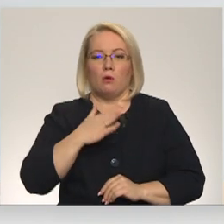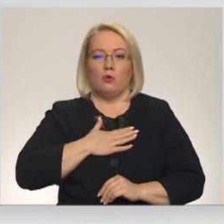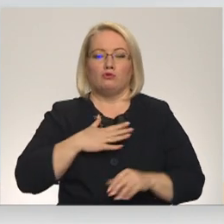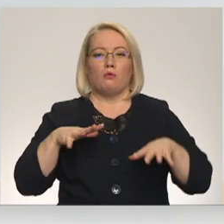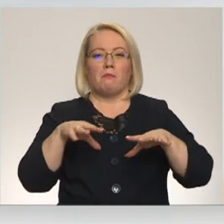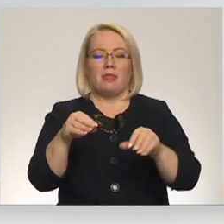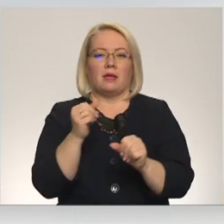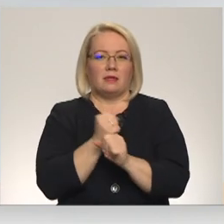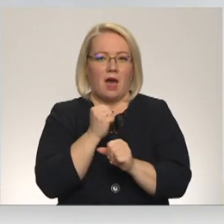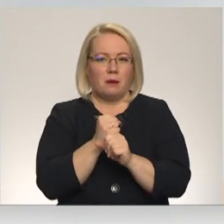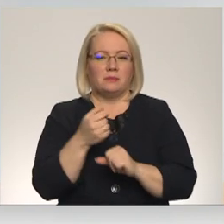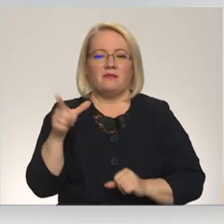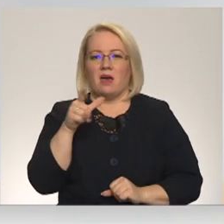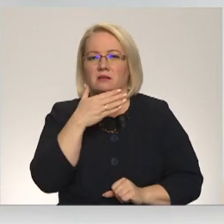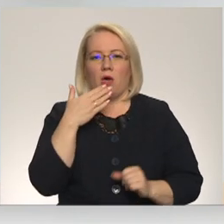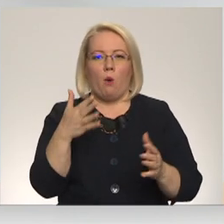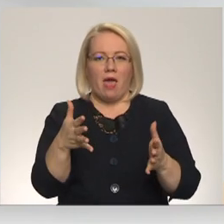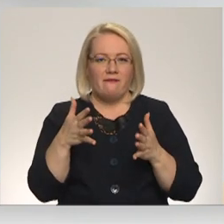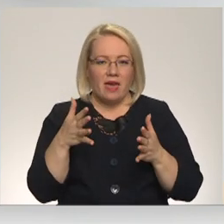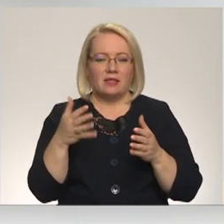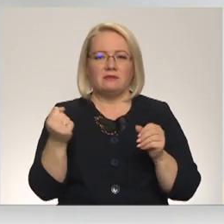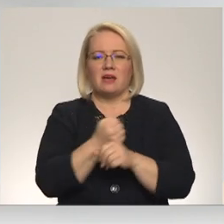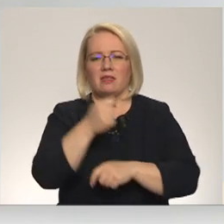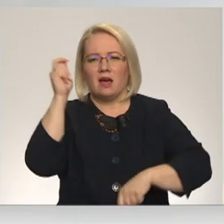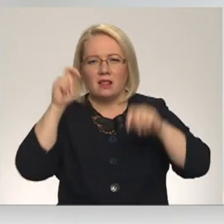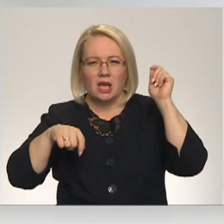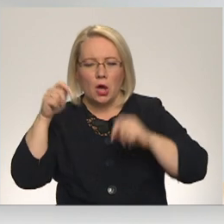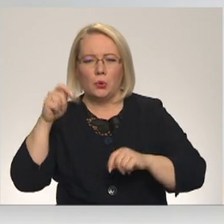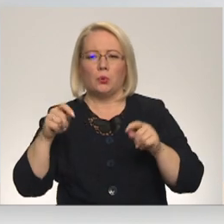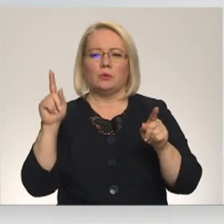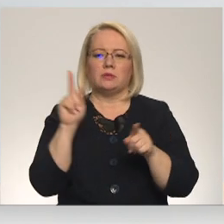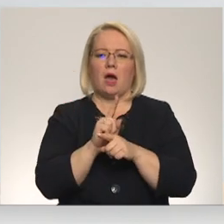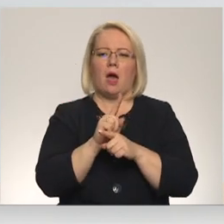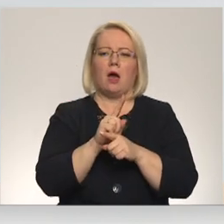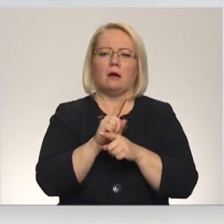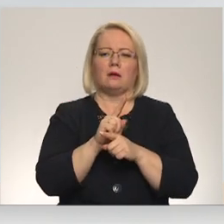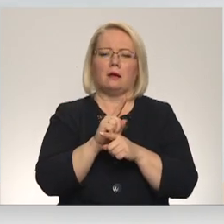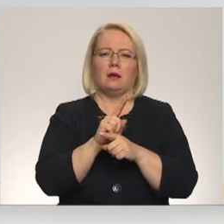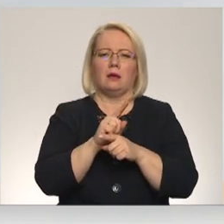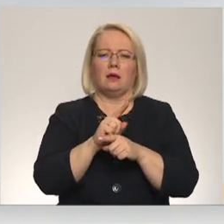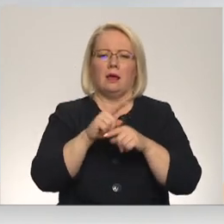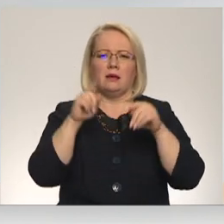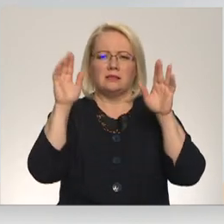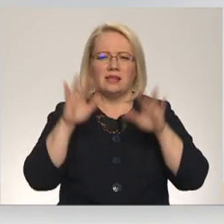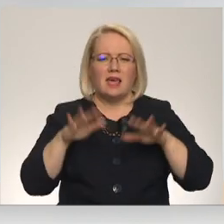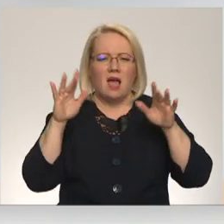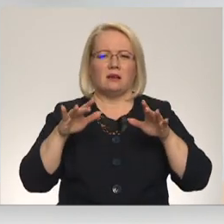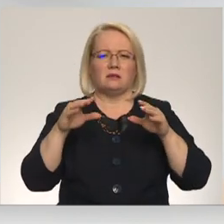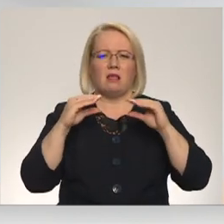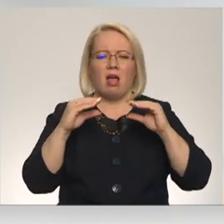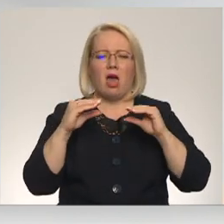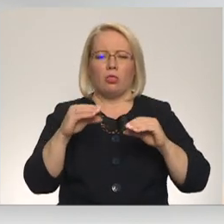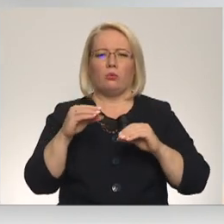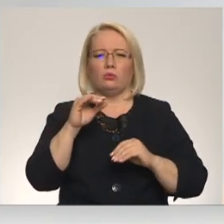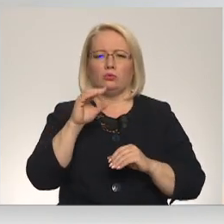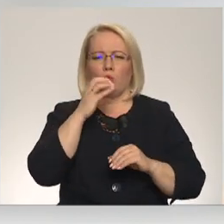nav aiz efektīvs, gan lietas, gan arī puhtošie ledus, sniegu ūdeņi. Mūsu darbu